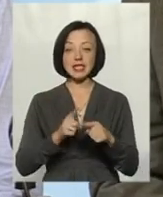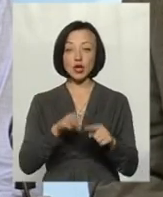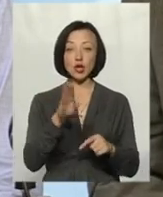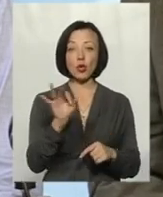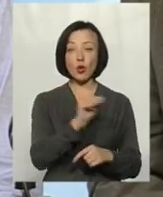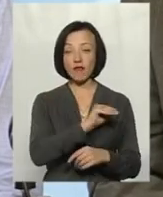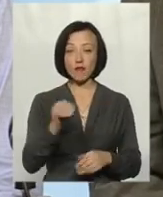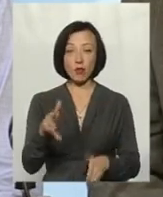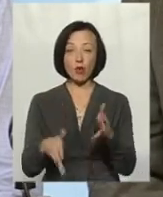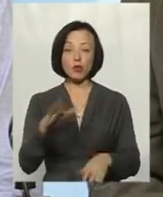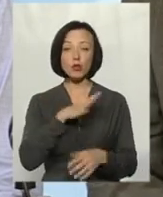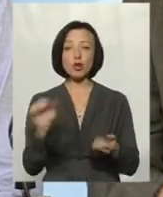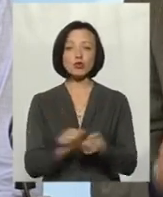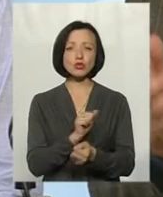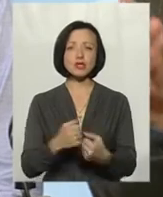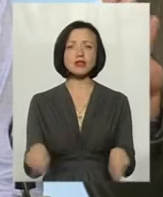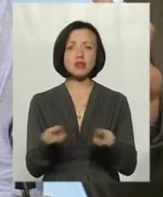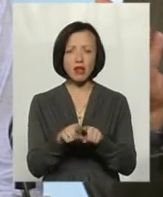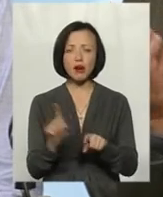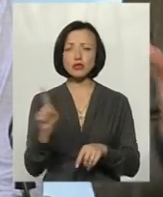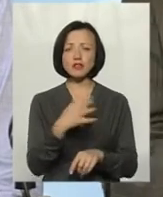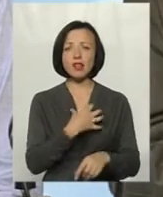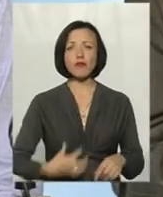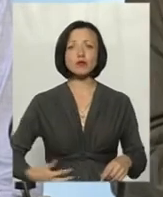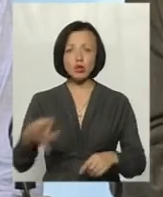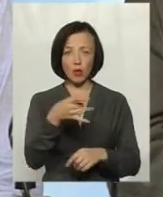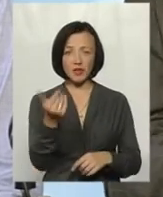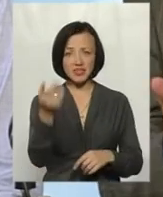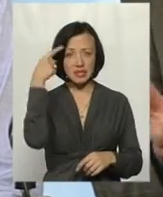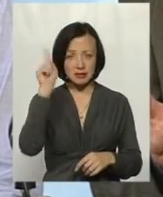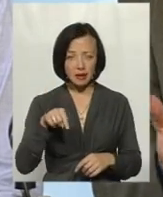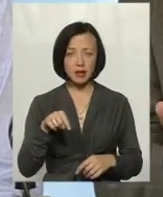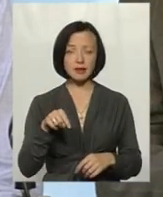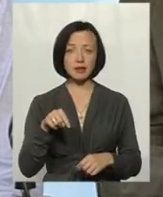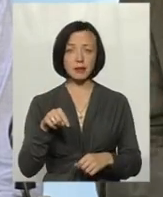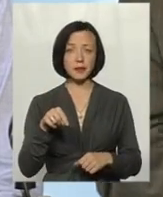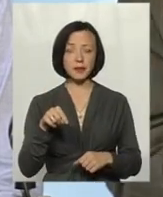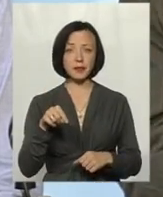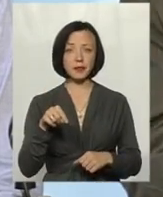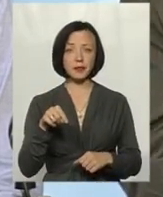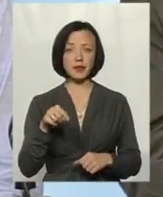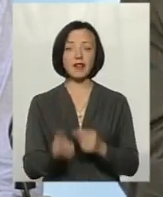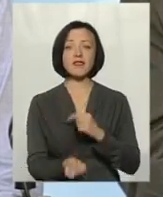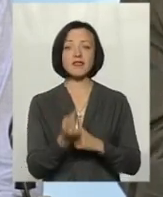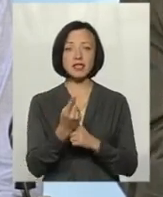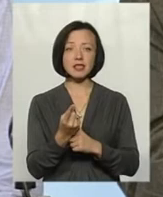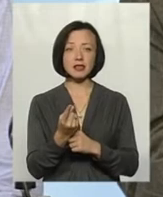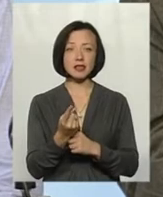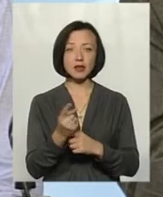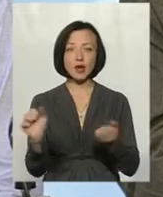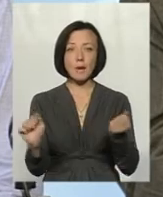болота були осушені до того, що в Славуцькому районі виникли дюни,